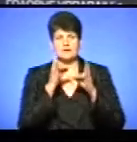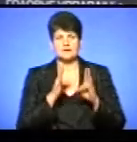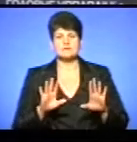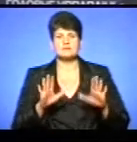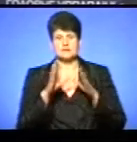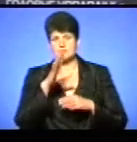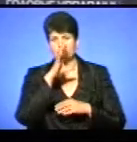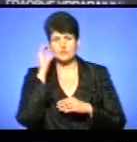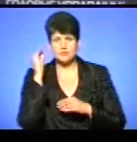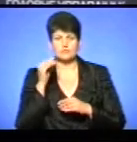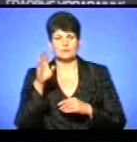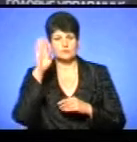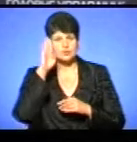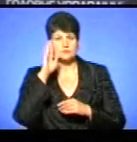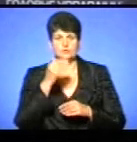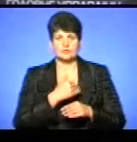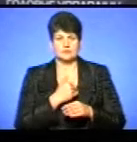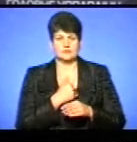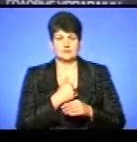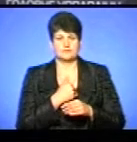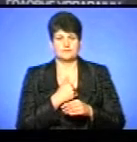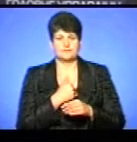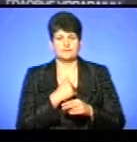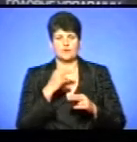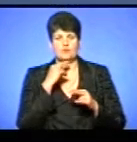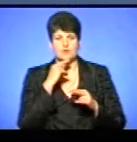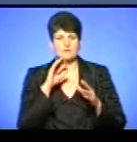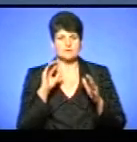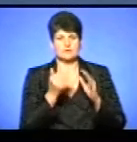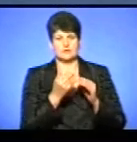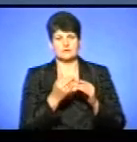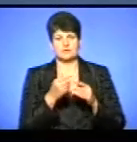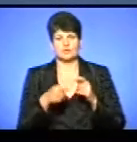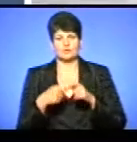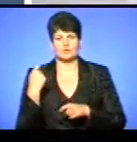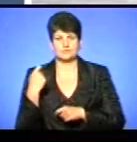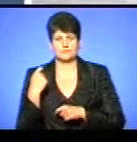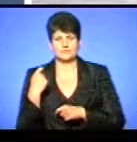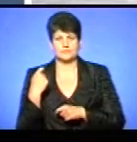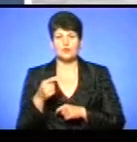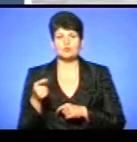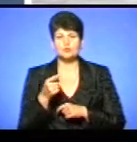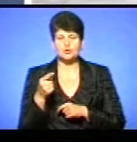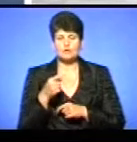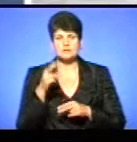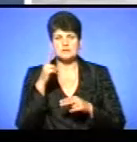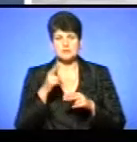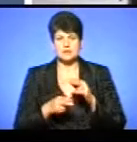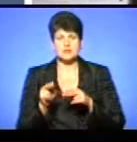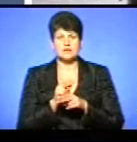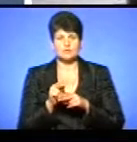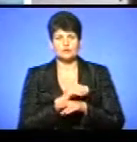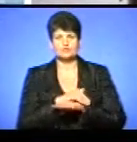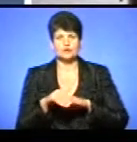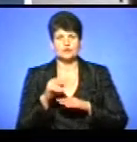Підозрюваний хотів відвернути увагу від свого злочину. У Тернополі завершили ремонт вулиці В